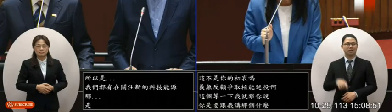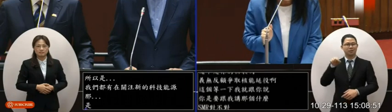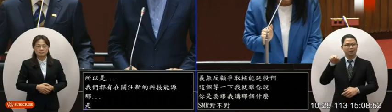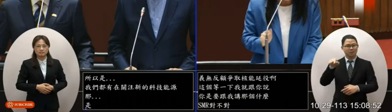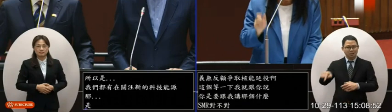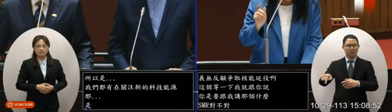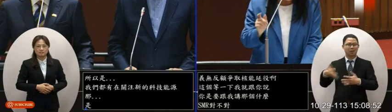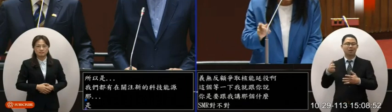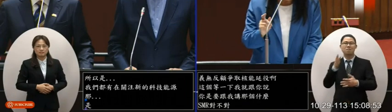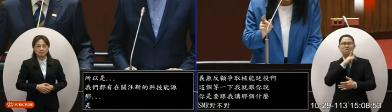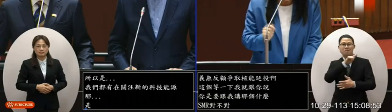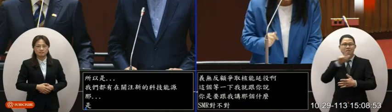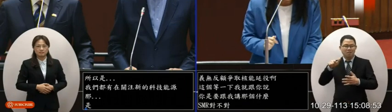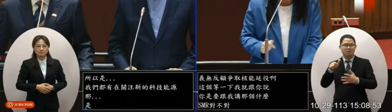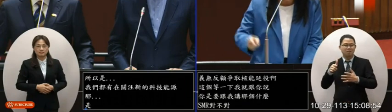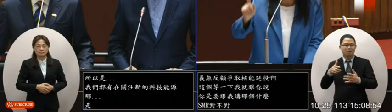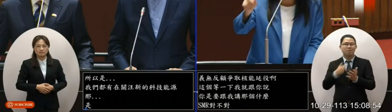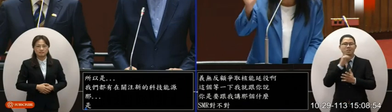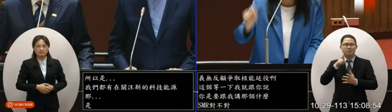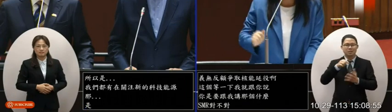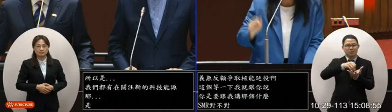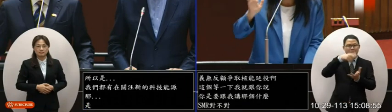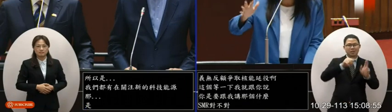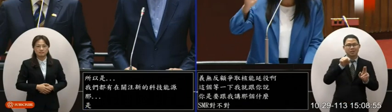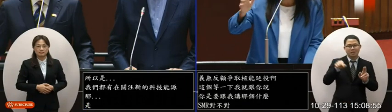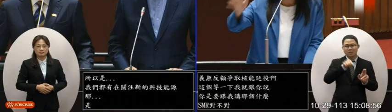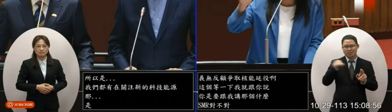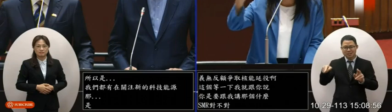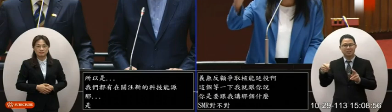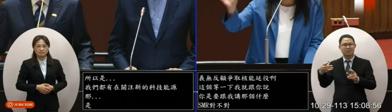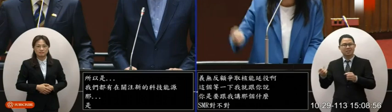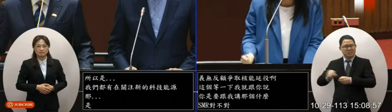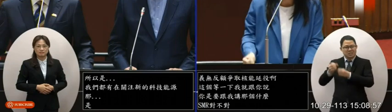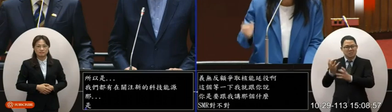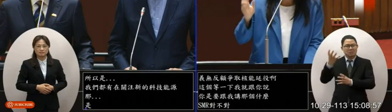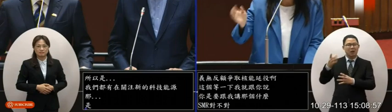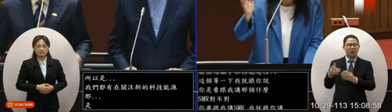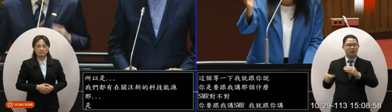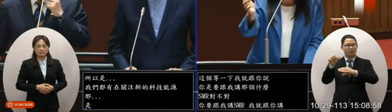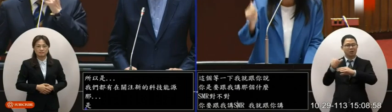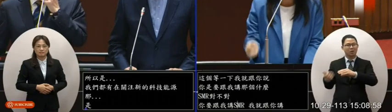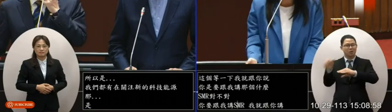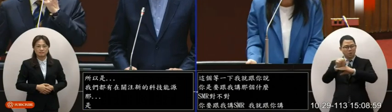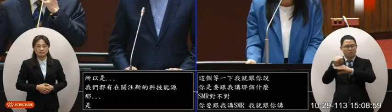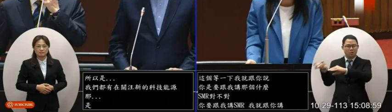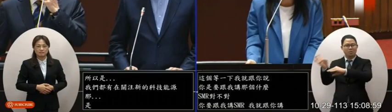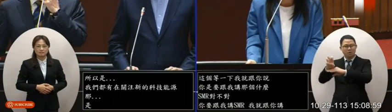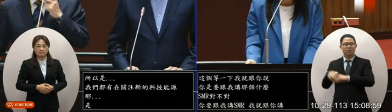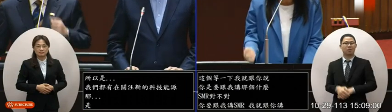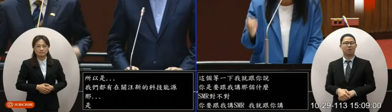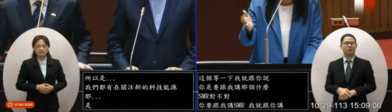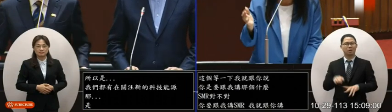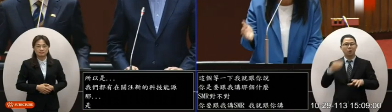生的核廢料其實比傳統核電廠還差多5至30倍假設我們可以接受